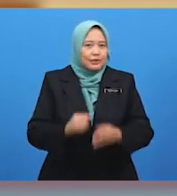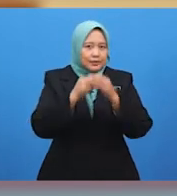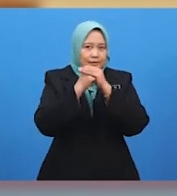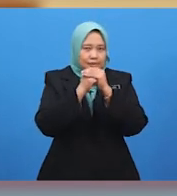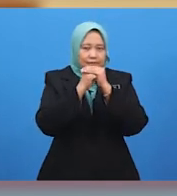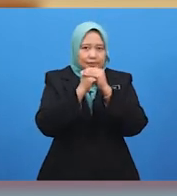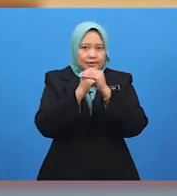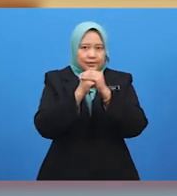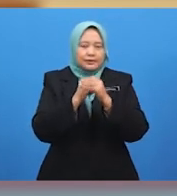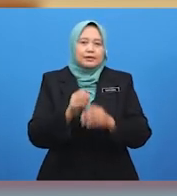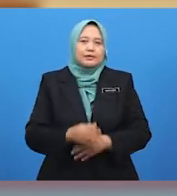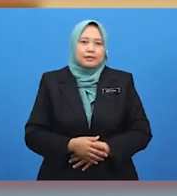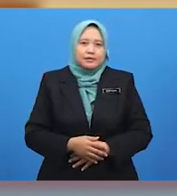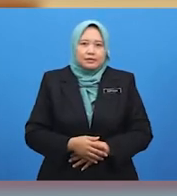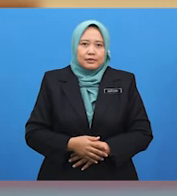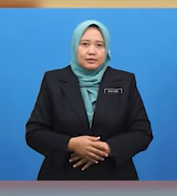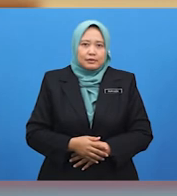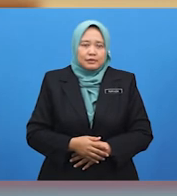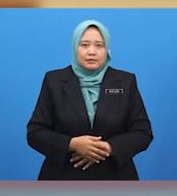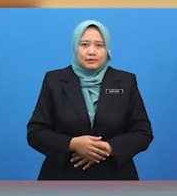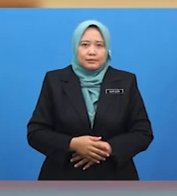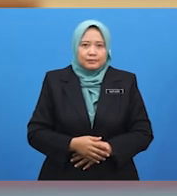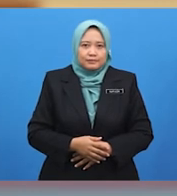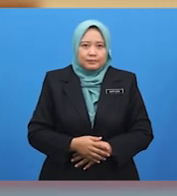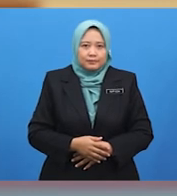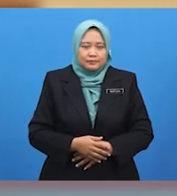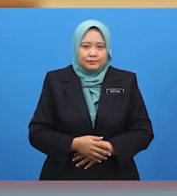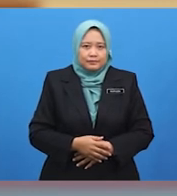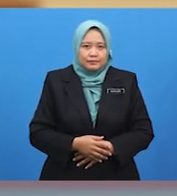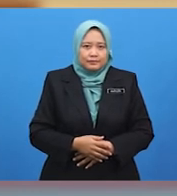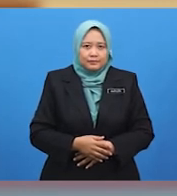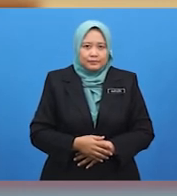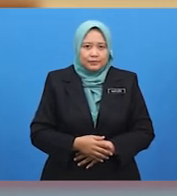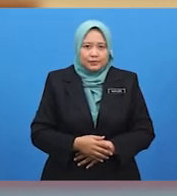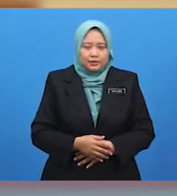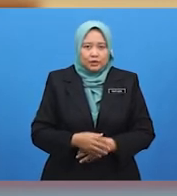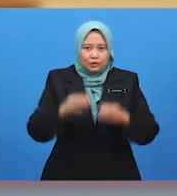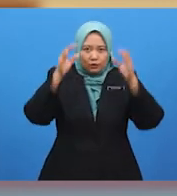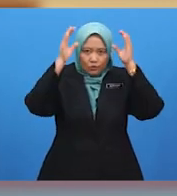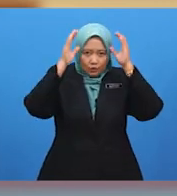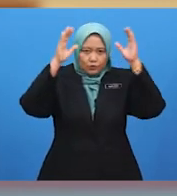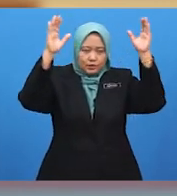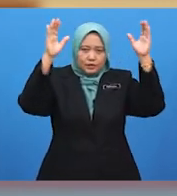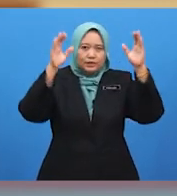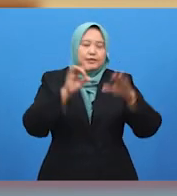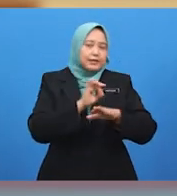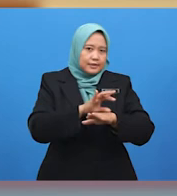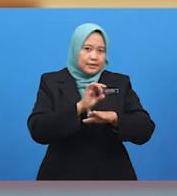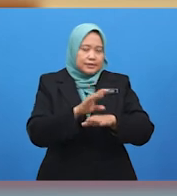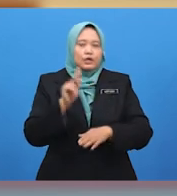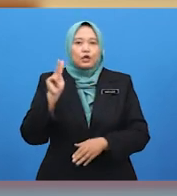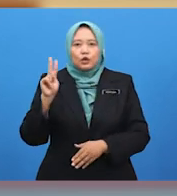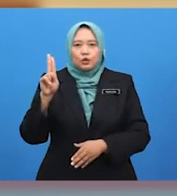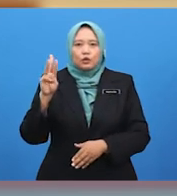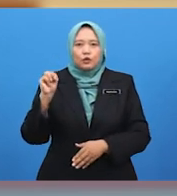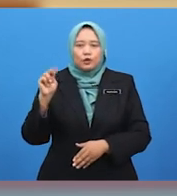dan Syabas, Sang Rusa. Kamu bertindak berani menegur Kumki dan beritahu al-sebenar dengan Pak Beruang.